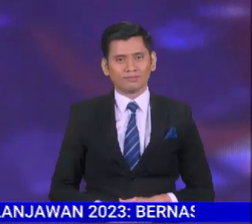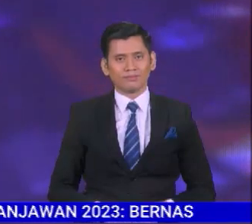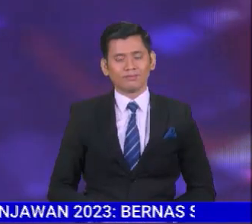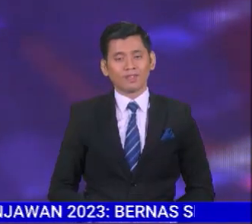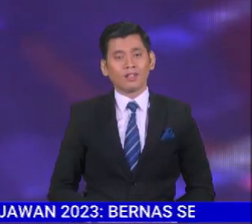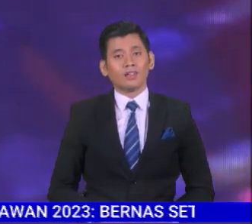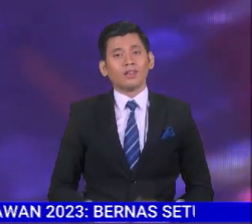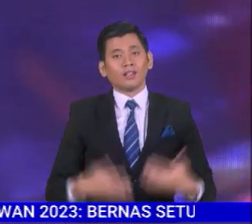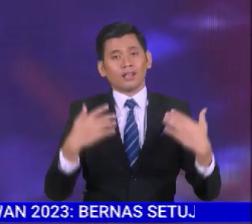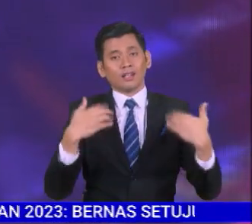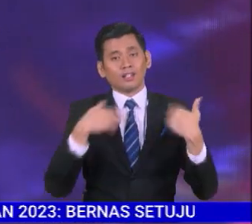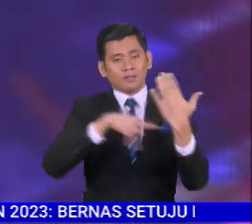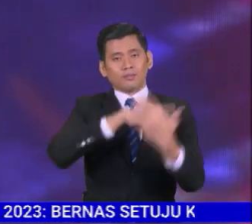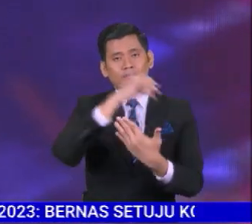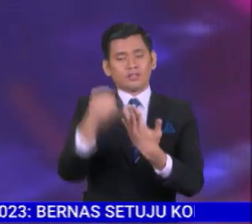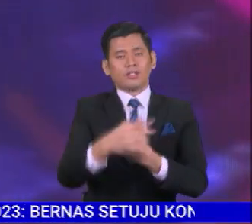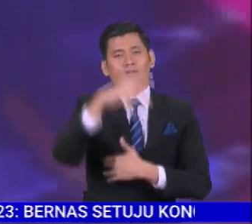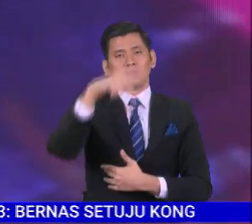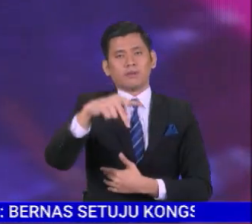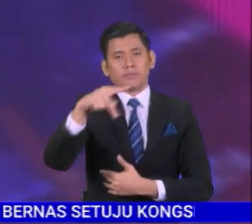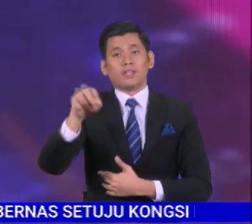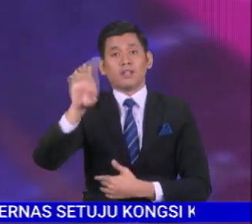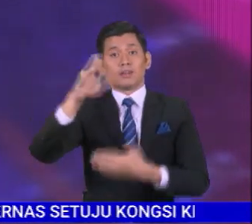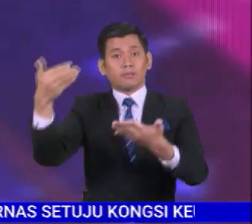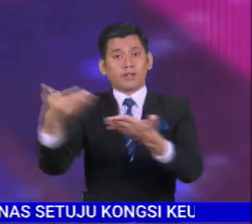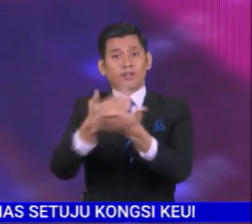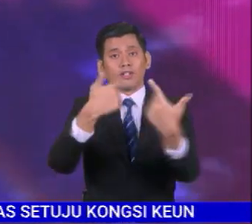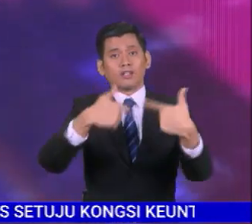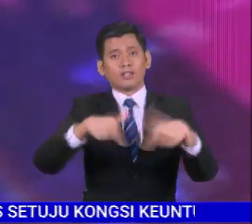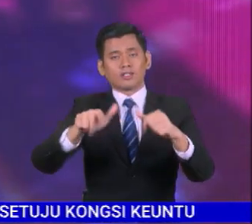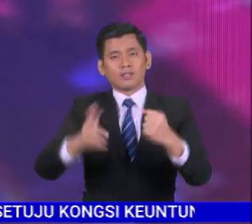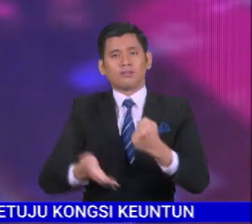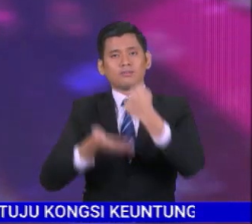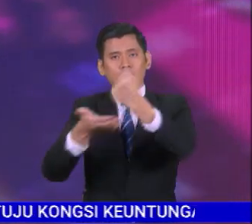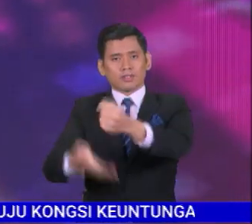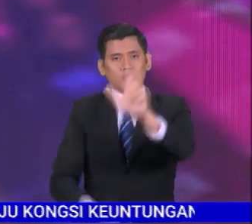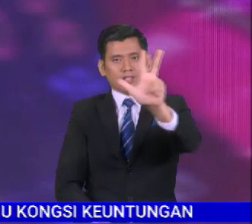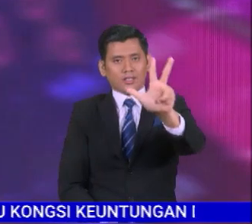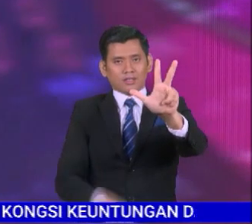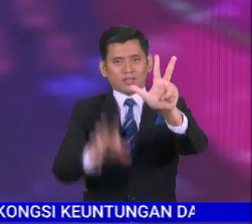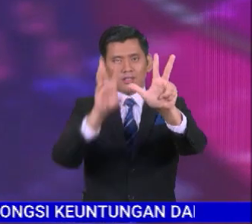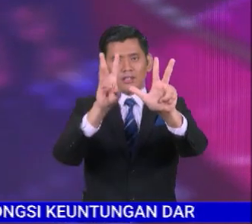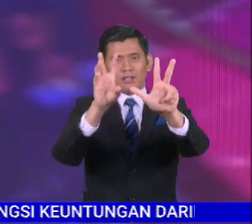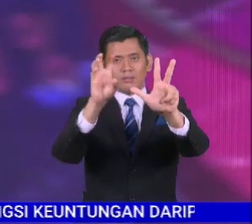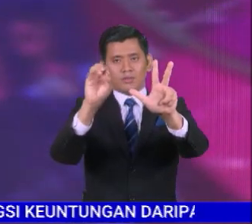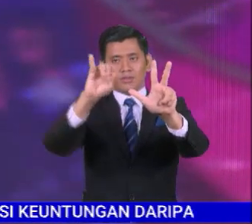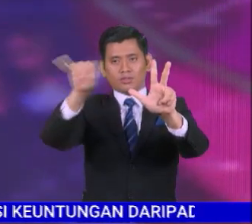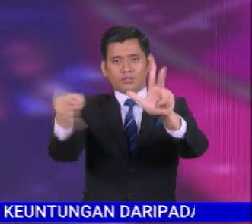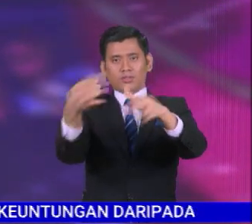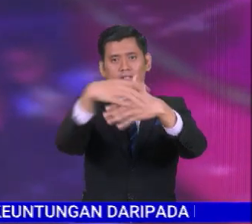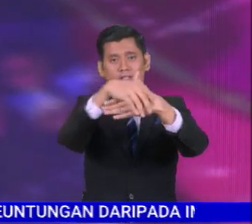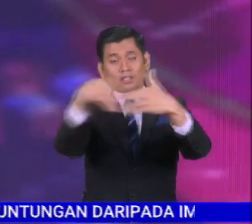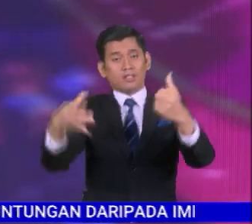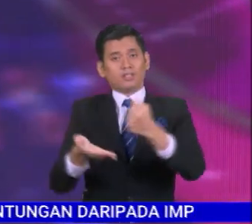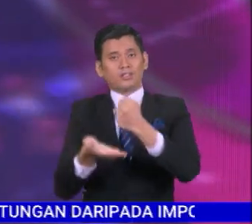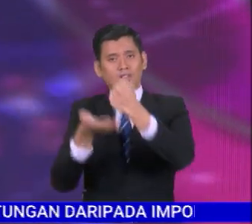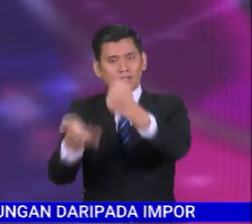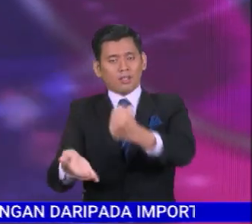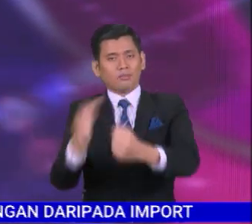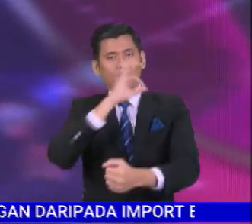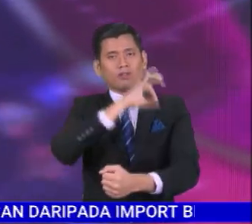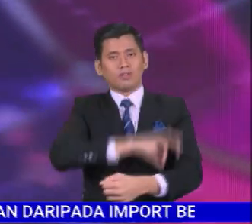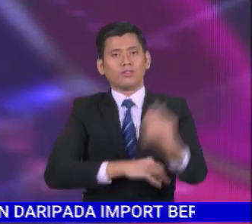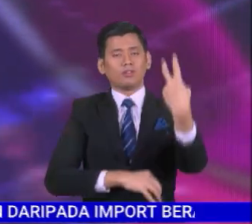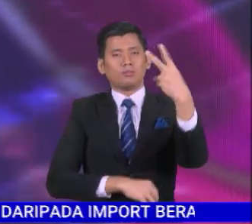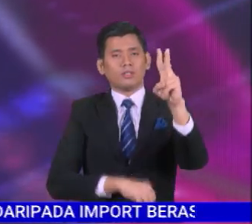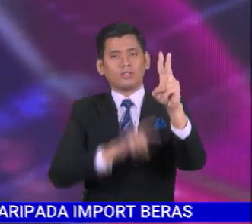Beberapa projek PPR baharu dilaksana melibatkan bajet 367 juta ringgit untuk manfaat 12